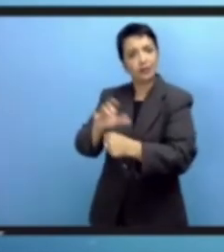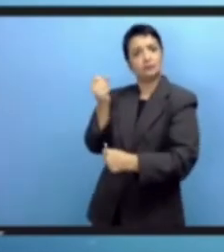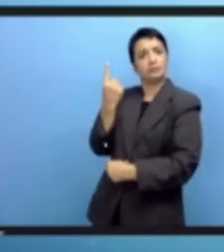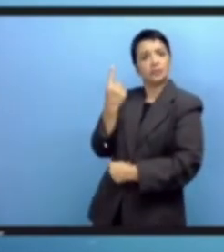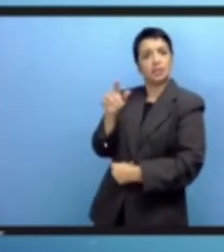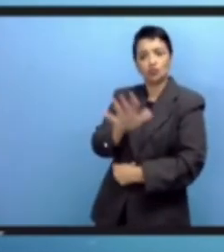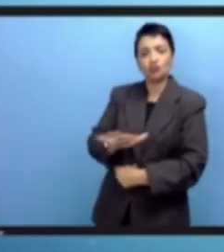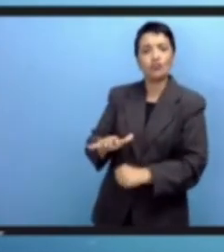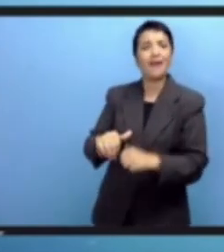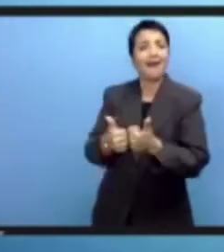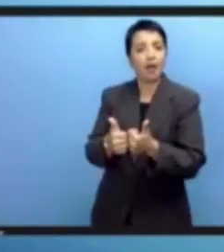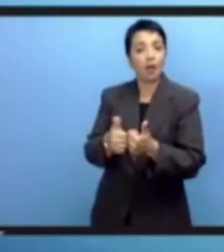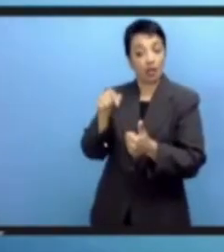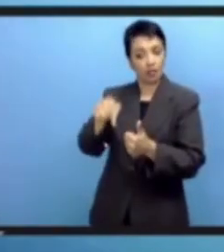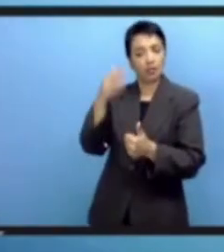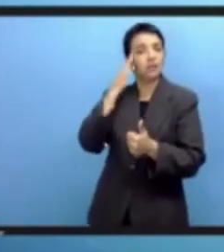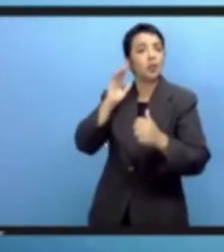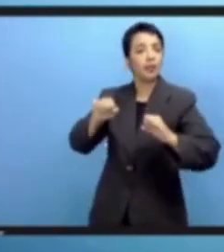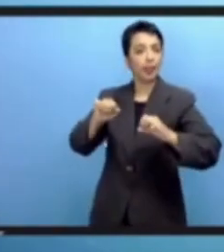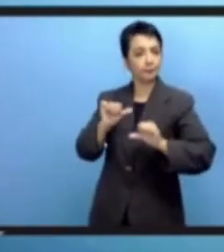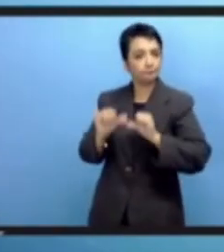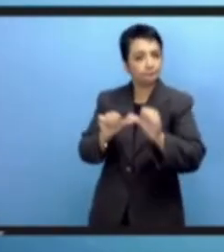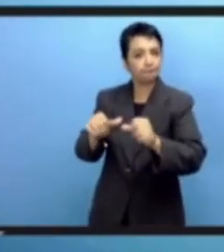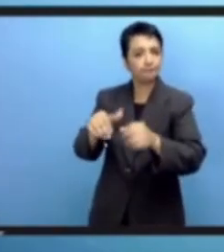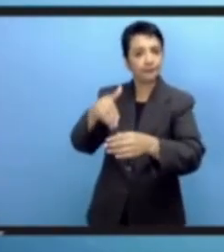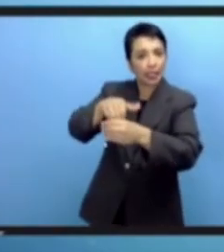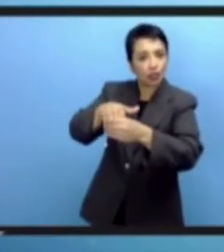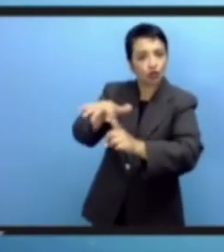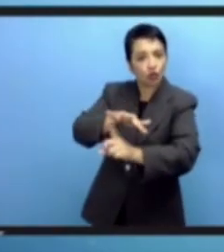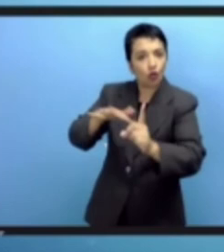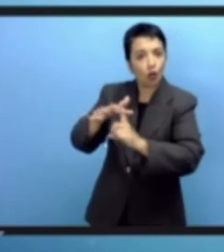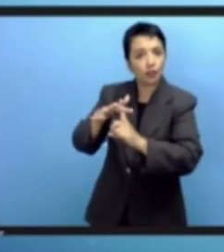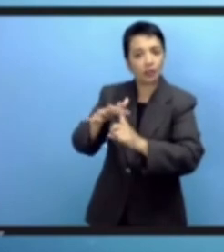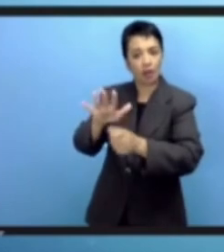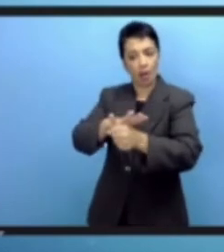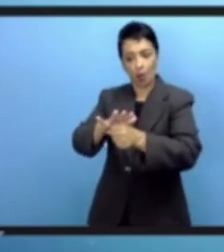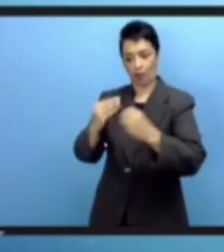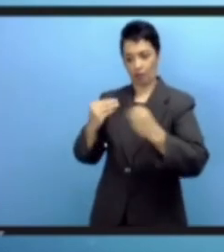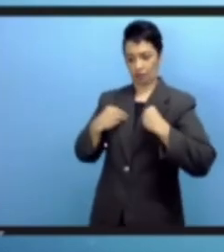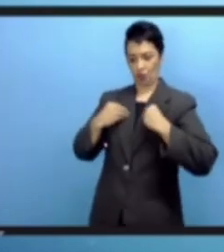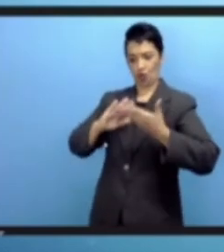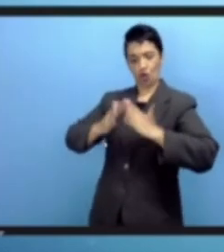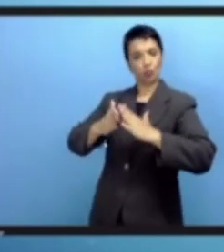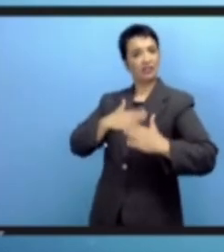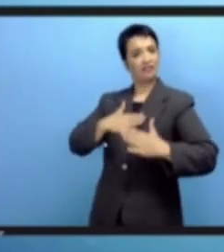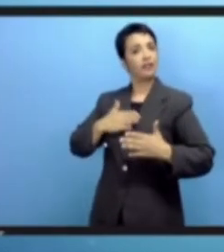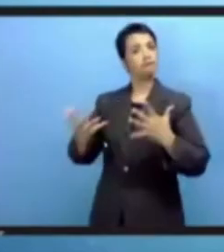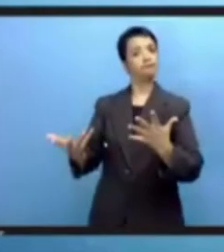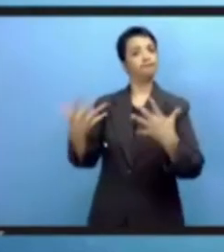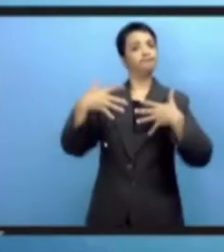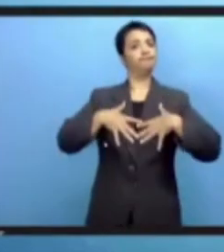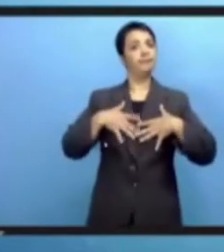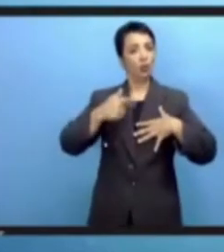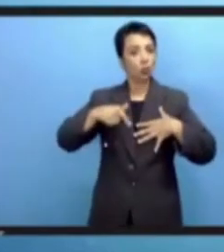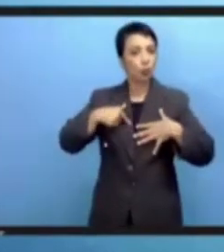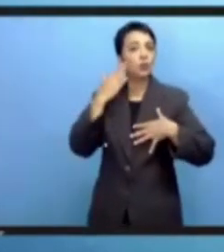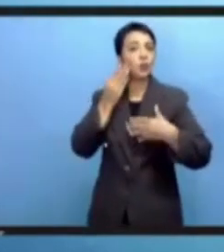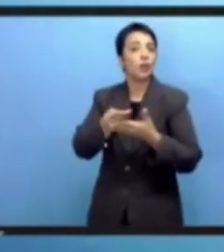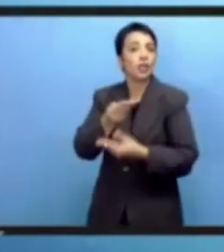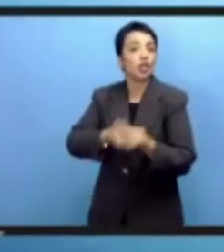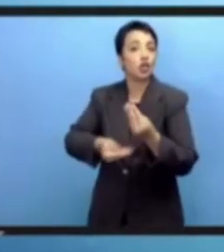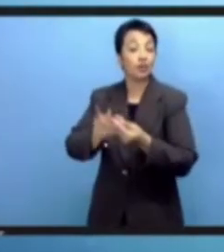قائمة على المجتمع وذلك مشأنه أن يساعد على تقديم محتوى جيد وملكية من قبل